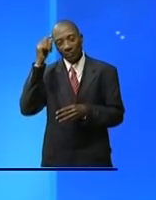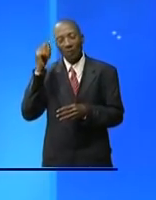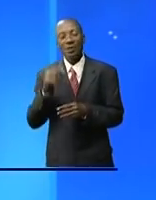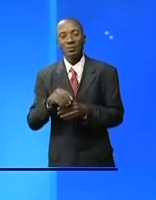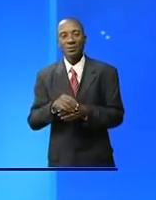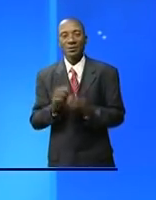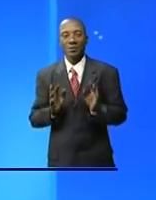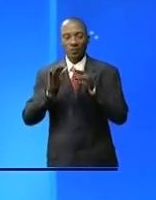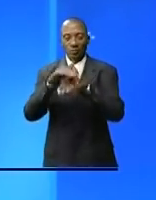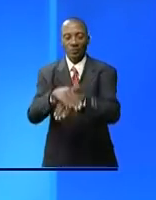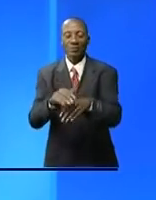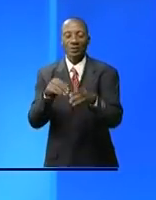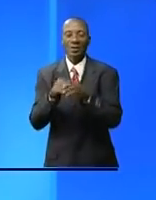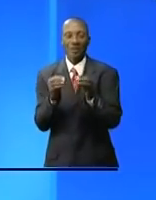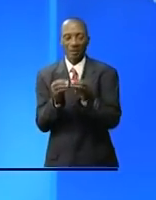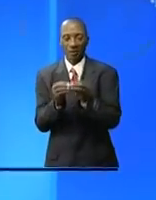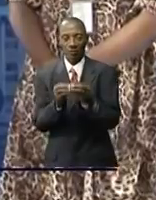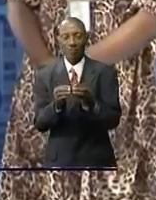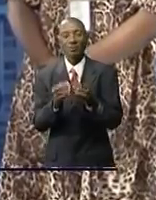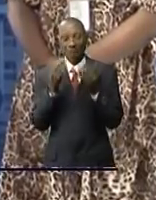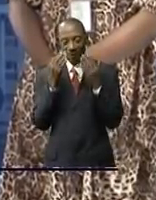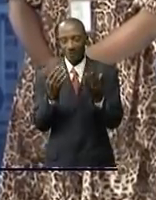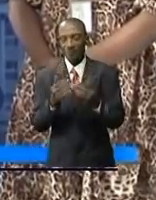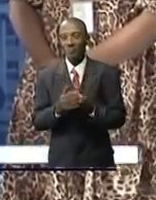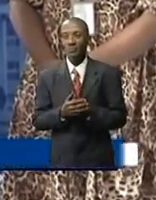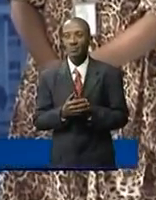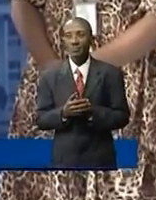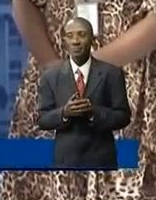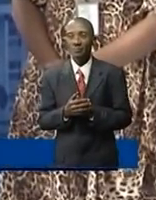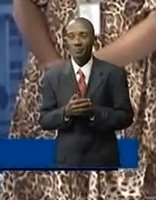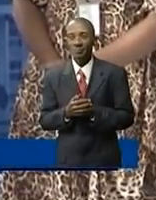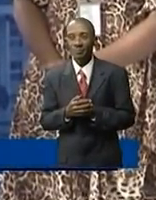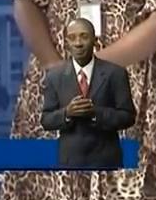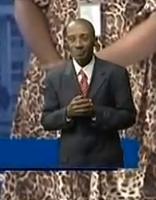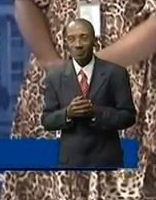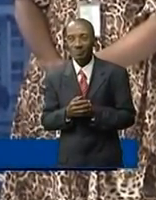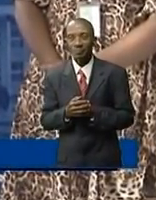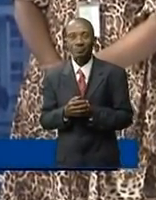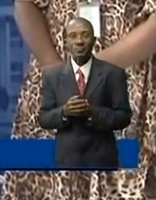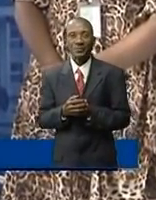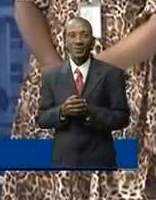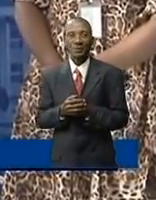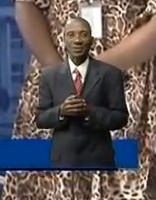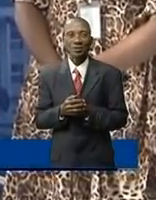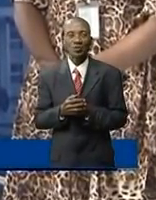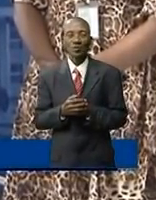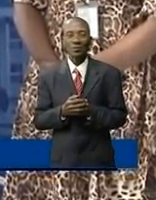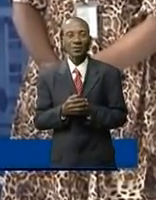Un reportage de Sylvie Mouinbo. Je vous la présence